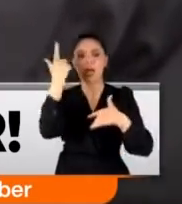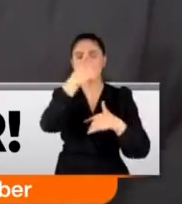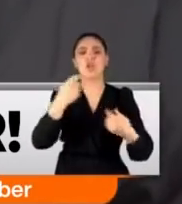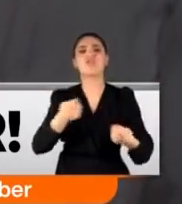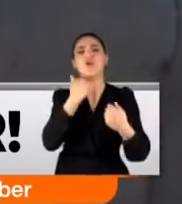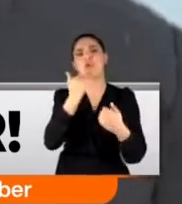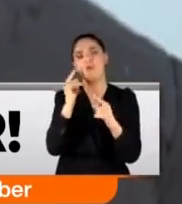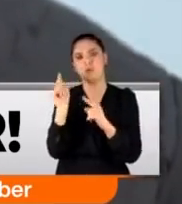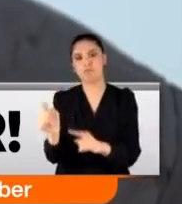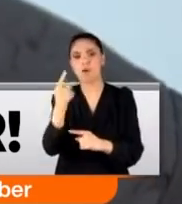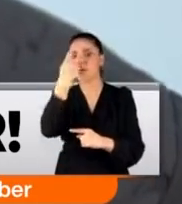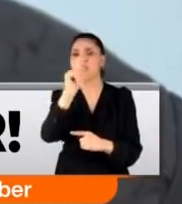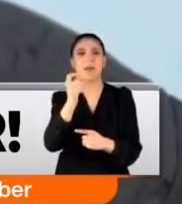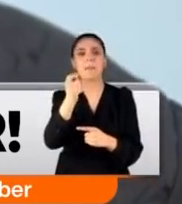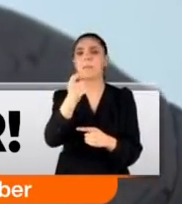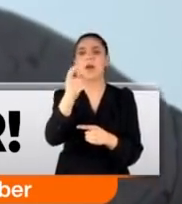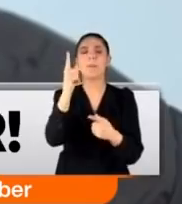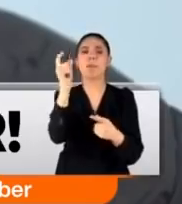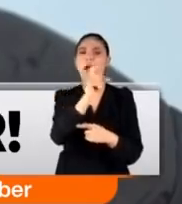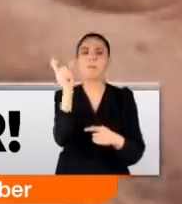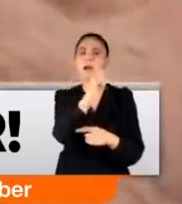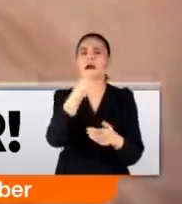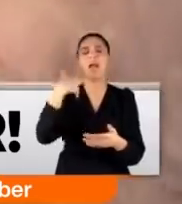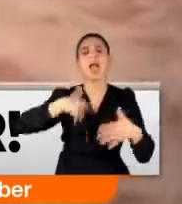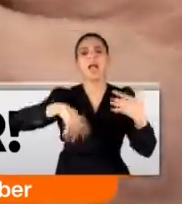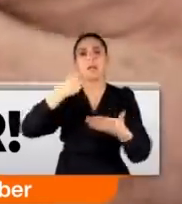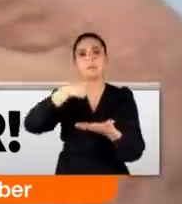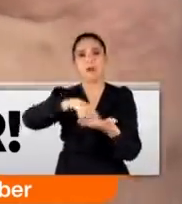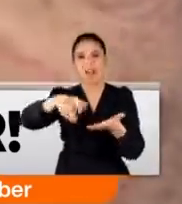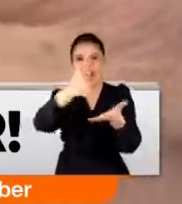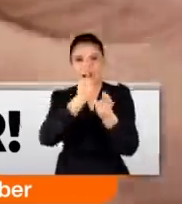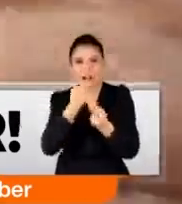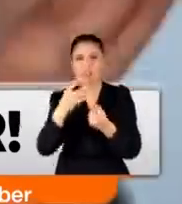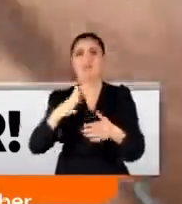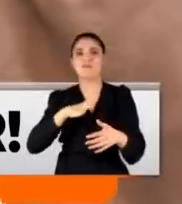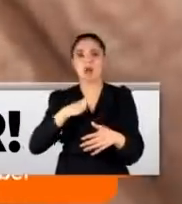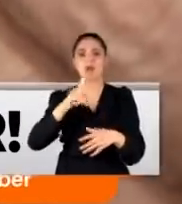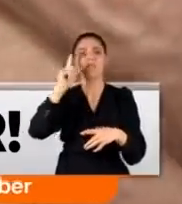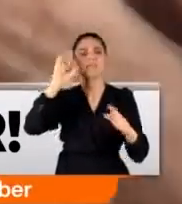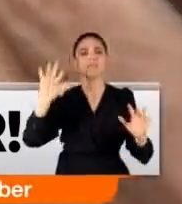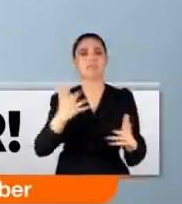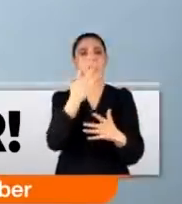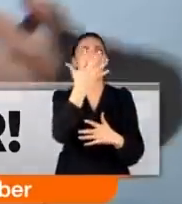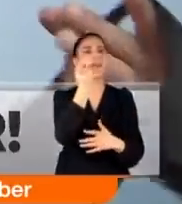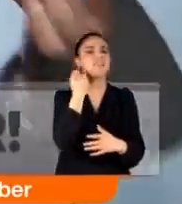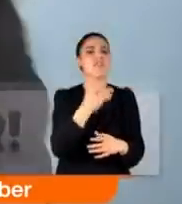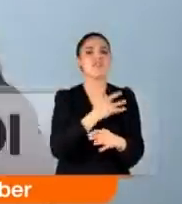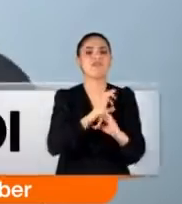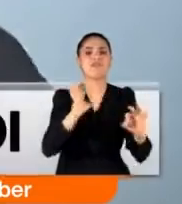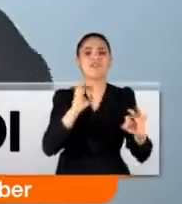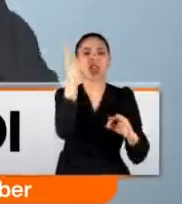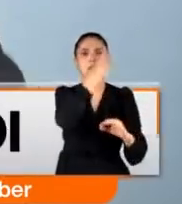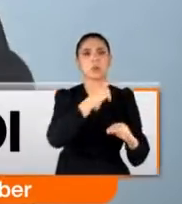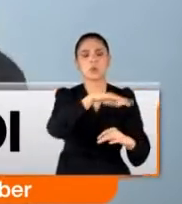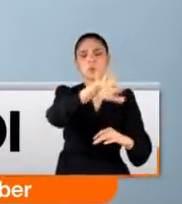çalışamıyordu. Tek geçim kaynağı her ay hesabına yatan engelli maaşıydı. O da gözü dönmüş 5 vicdansız yüzünden elinden gitti.